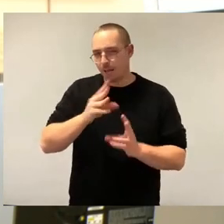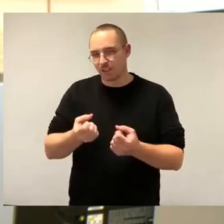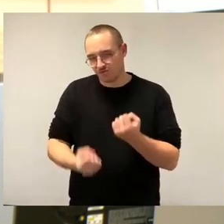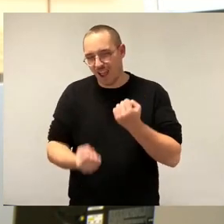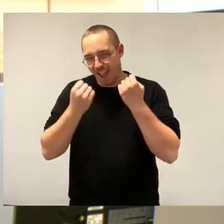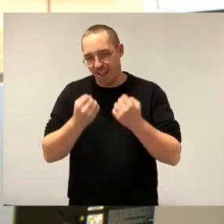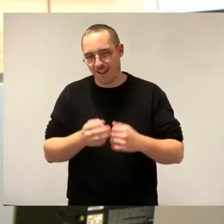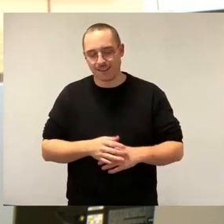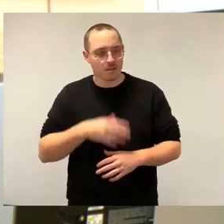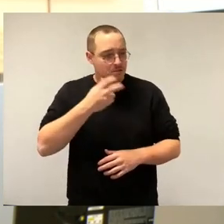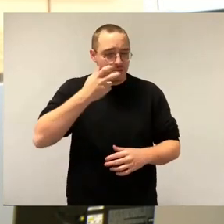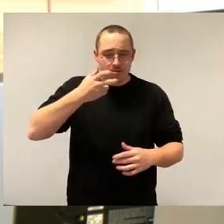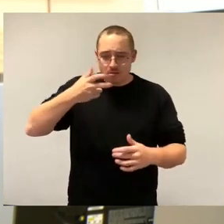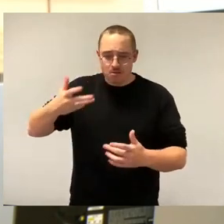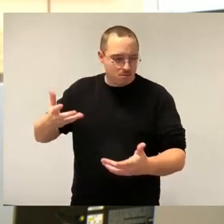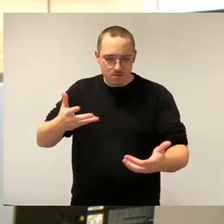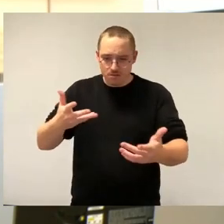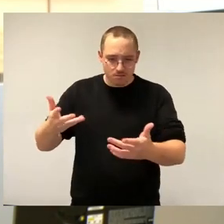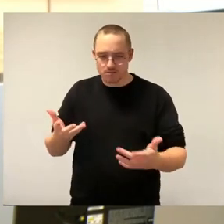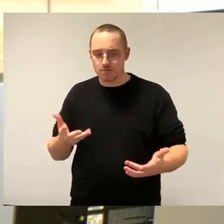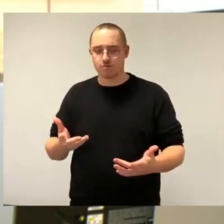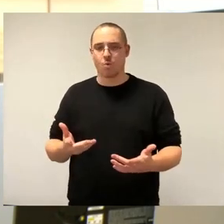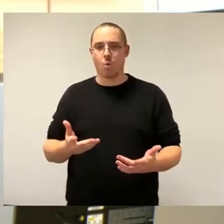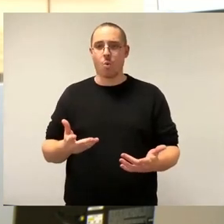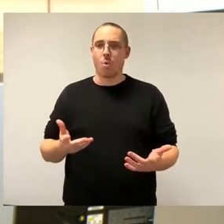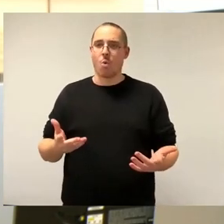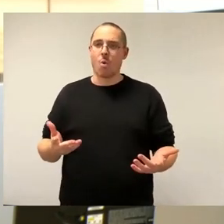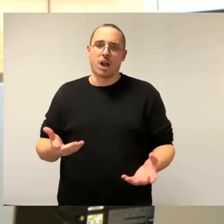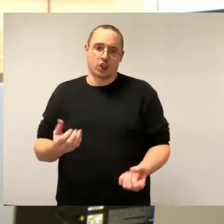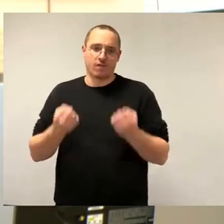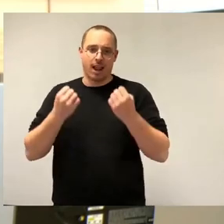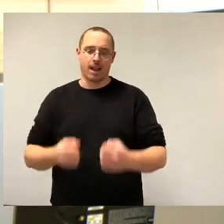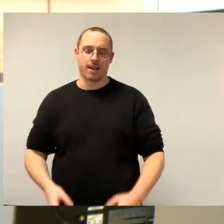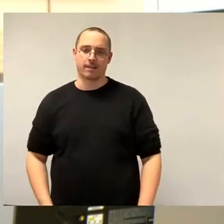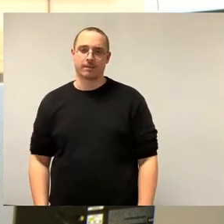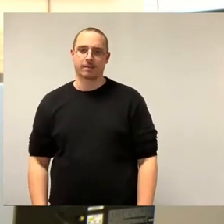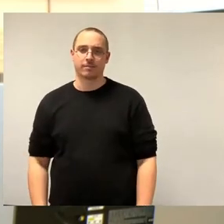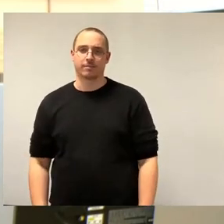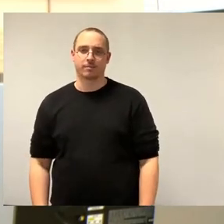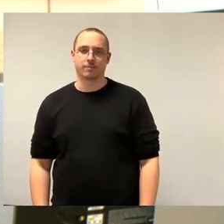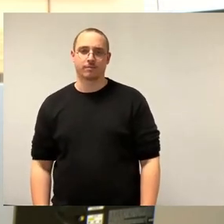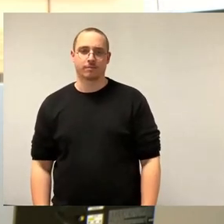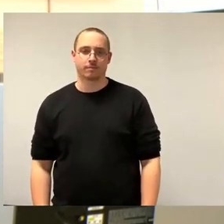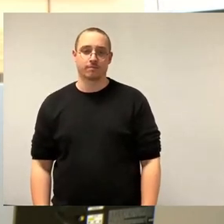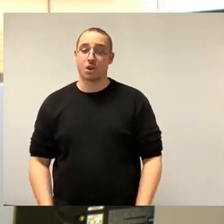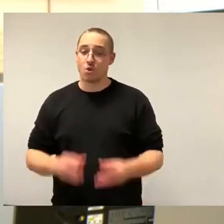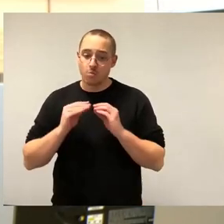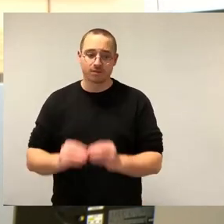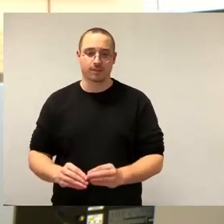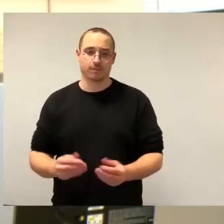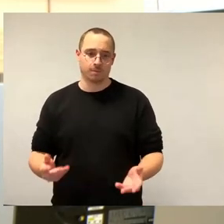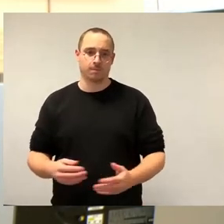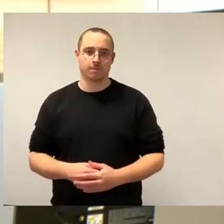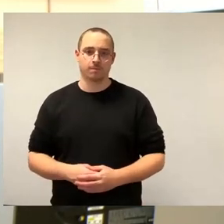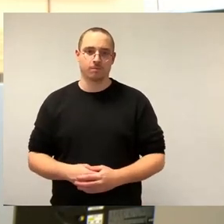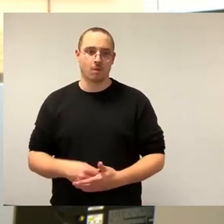Aufgabe, eben einen Mieterhöhungsverlangen abzuwenden. ist deutlich komplizierter und die meisten würden sich das wahrscheinlich auch gar nicht